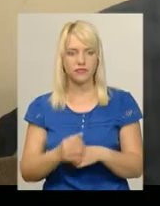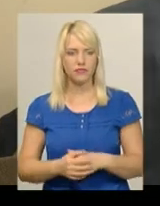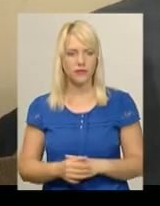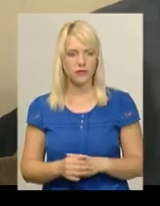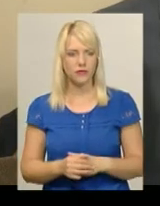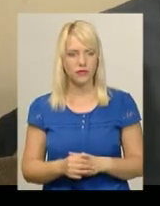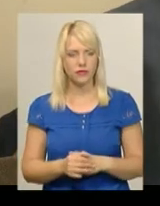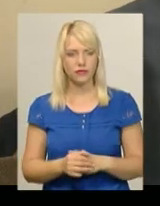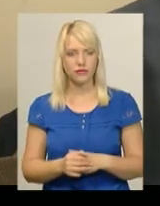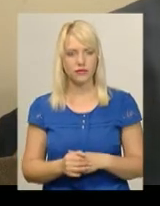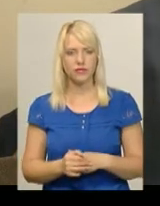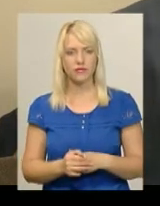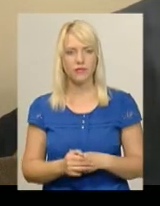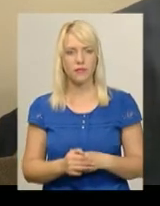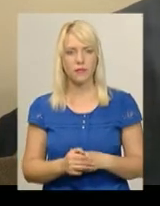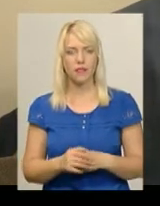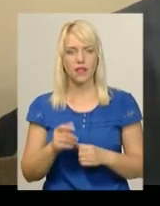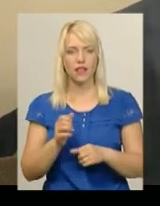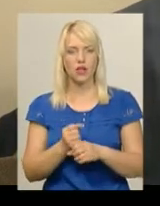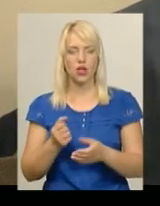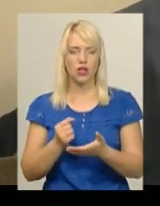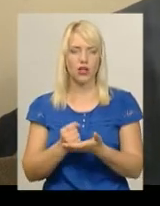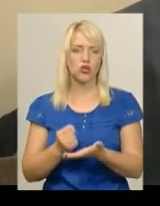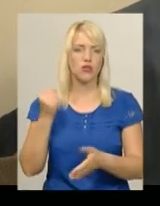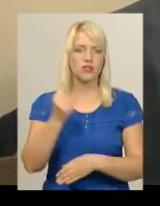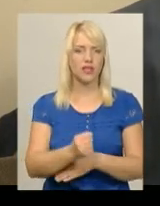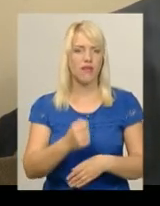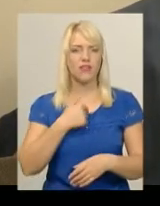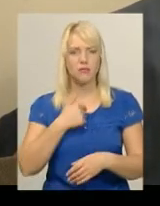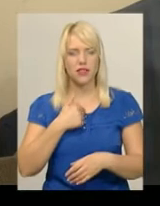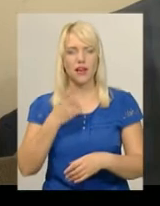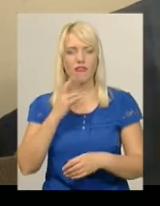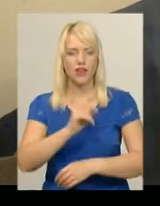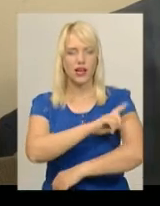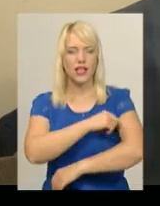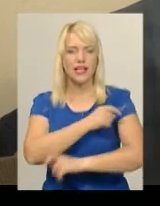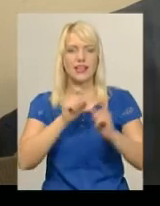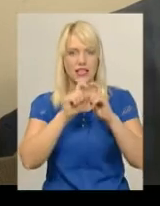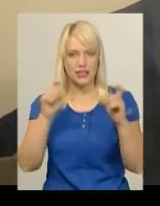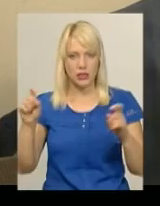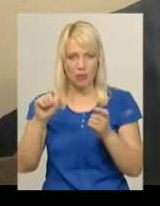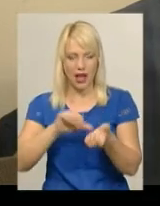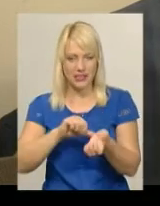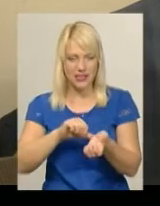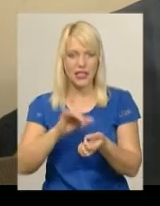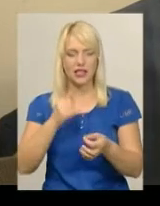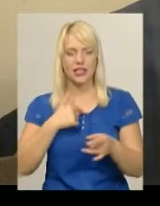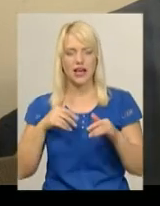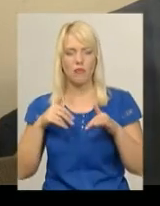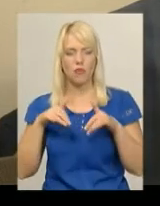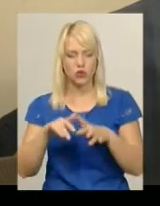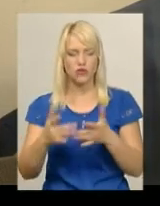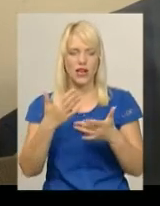власний наркологічний диспансер, де я пройшов різні маніпуляції,